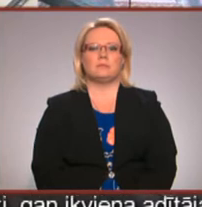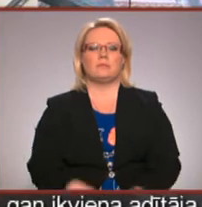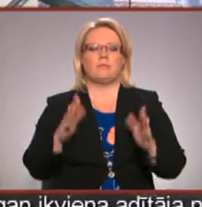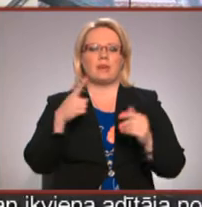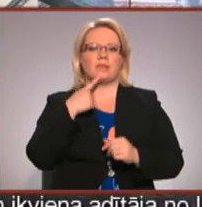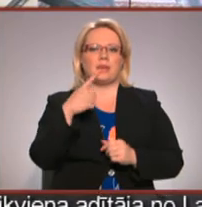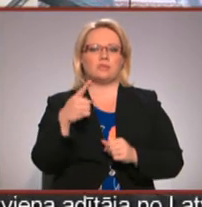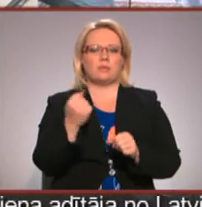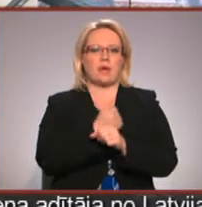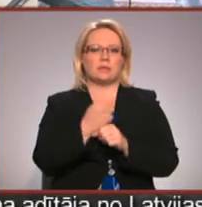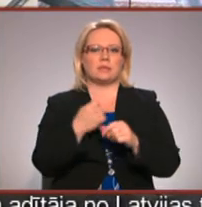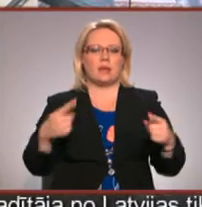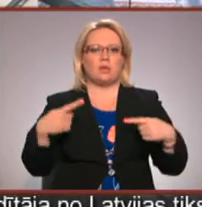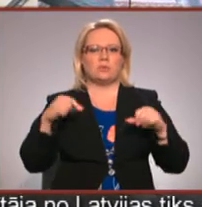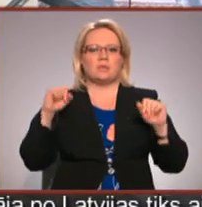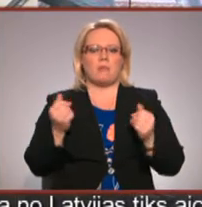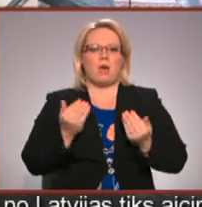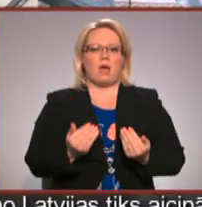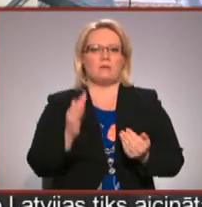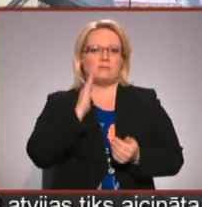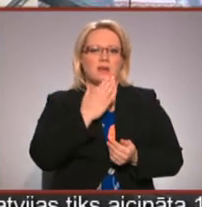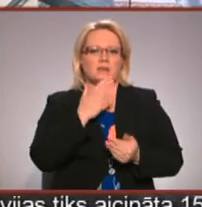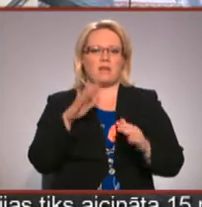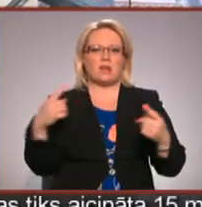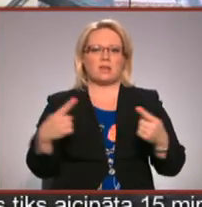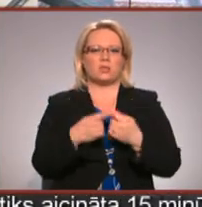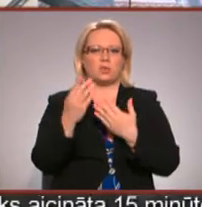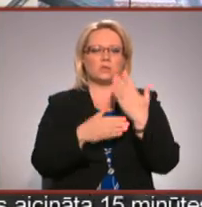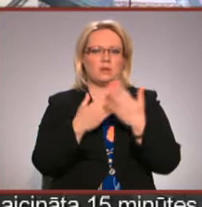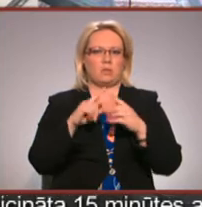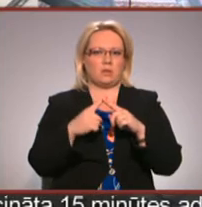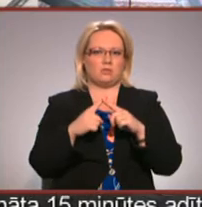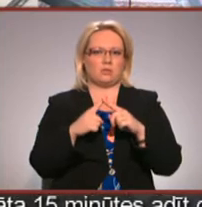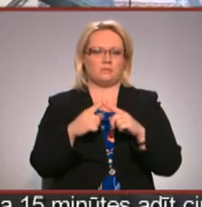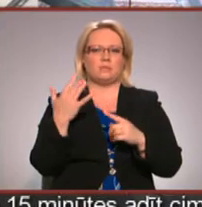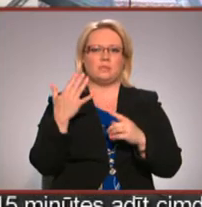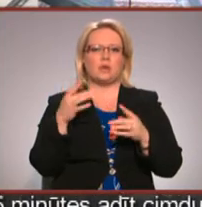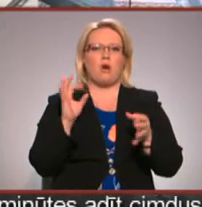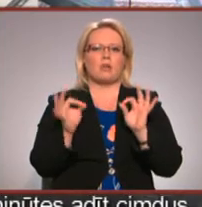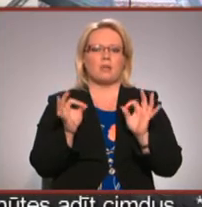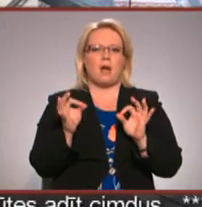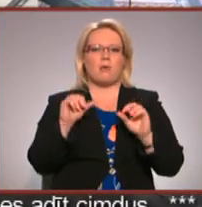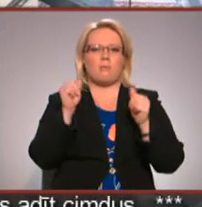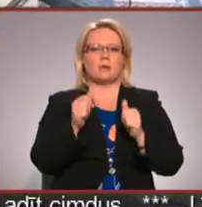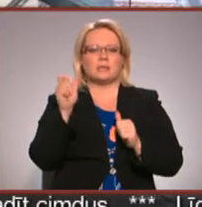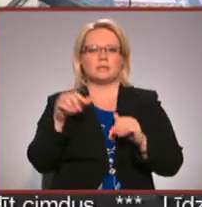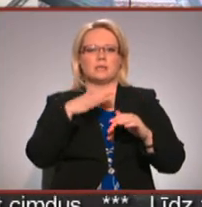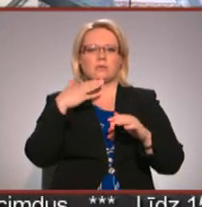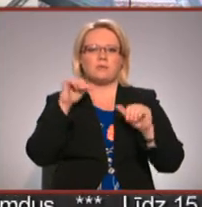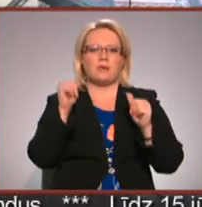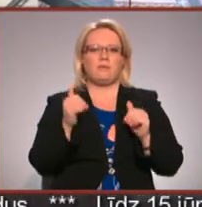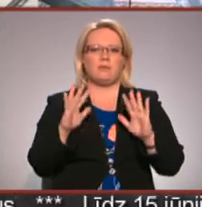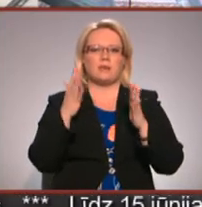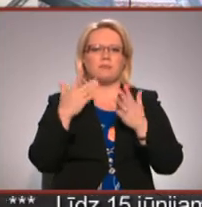Vai teicienu, taisi ratus Ziemā un Ragavas vasarā var attiecināt uz cimdu adīšanu? Un cik orģināli un mākslinieciski